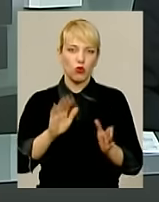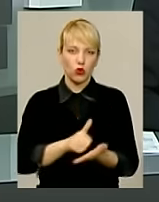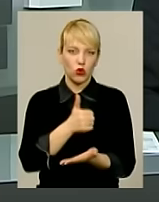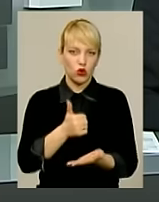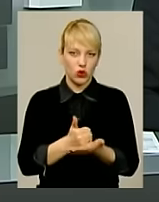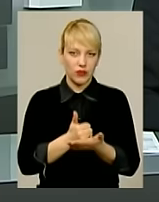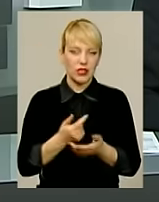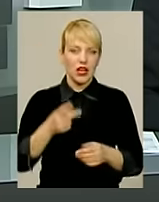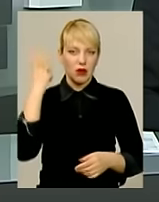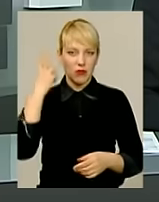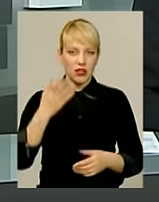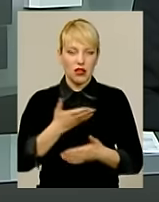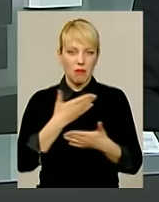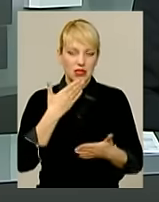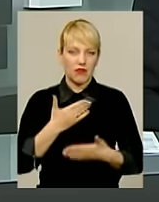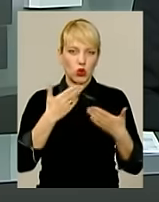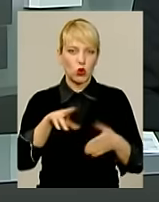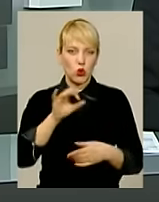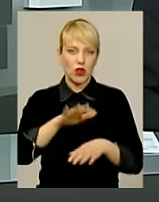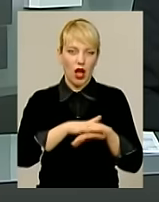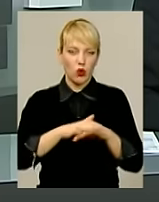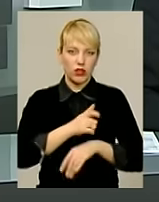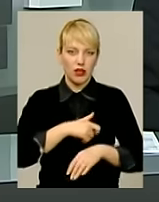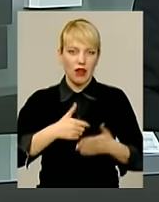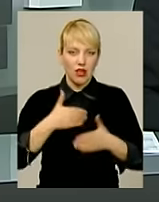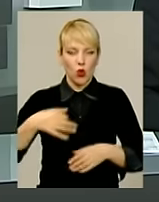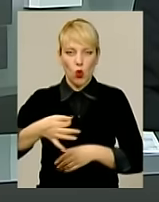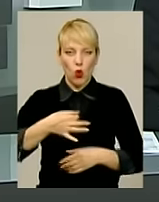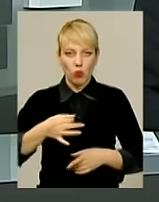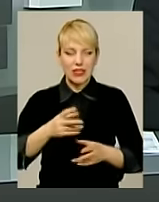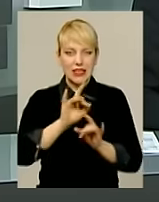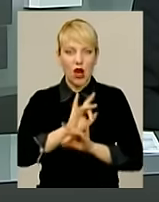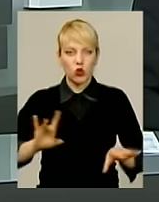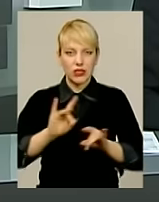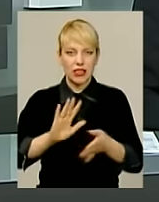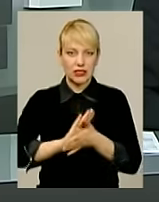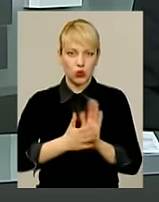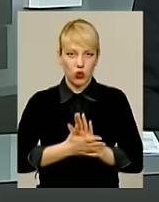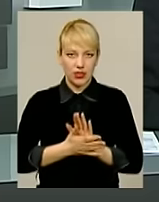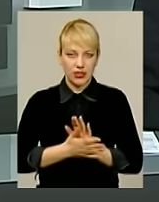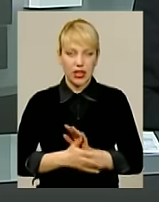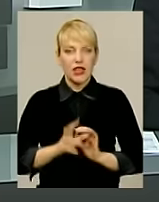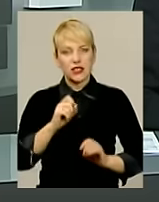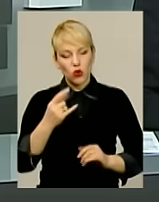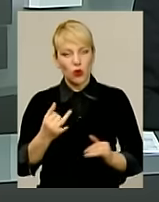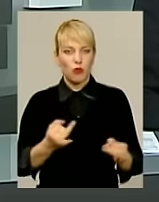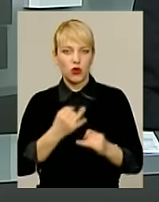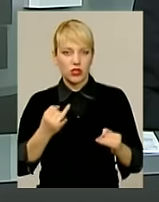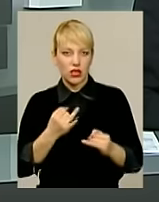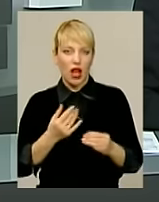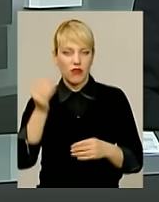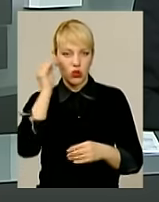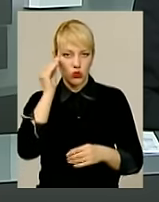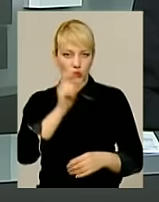Хмельниччину. Тим часом ми звернулися до народних депутатів від області за роз'ясненнями ситуації. Заодно поцікавилися і